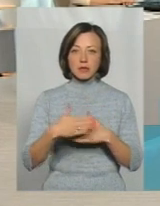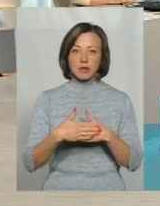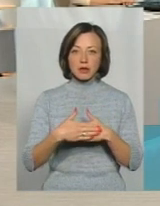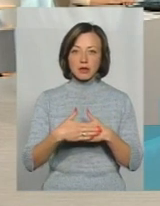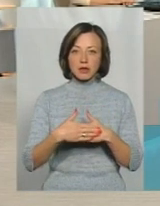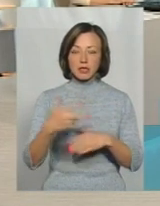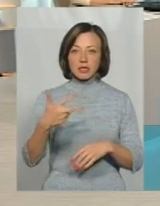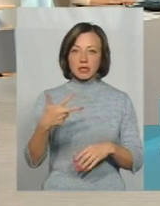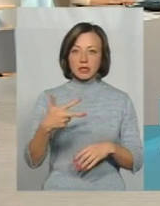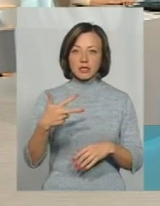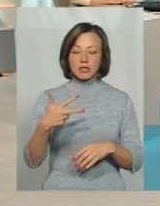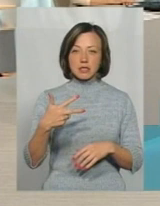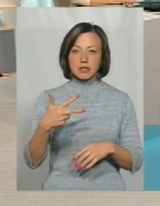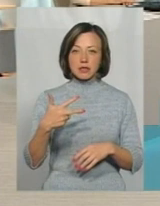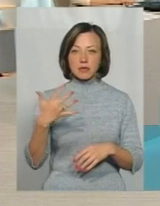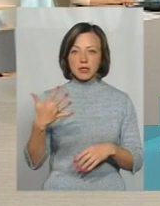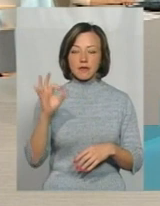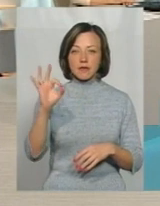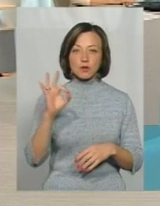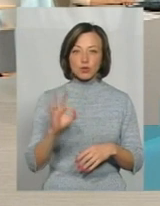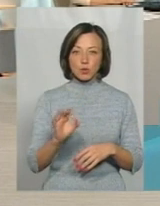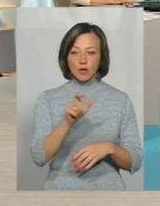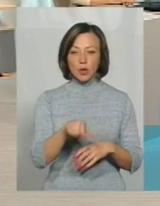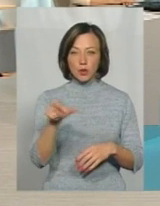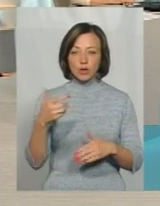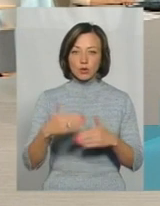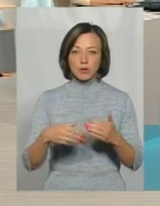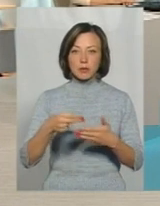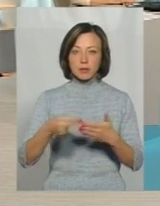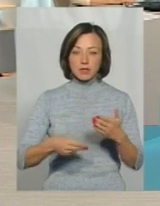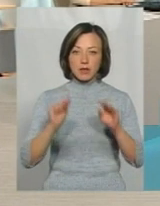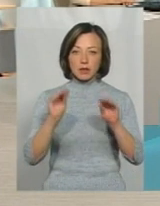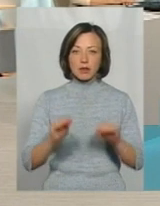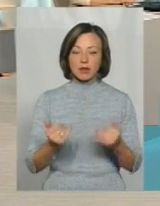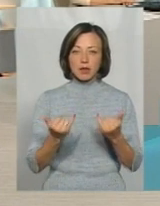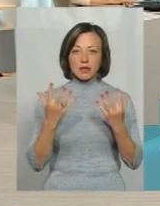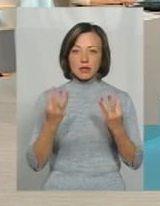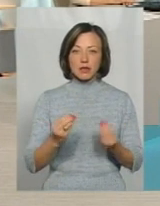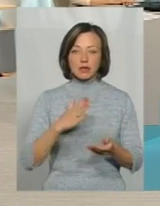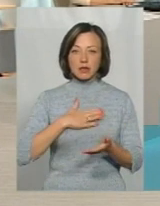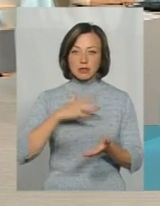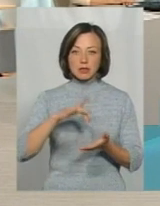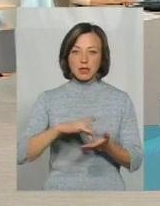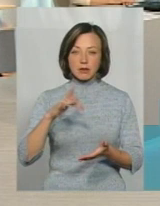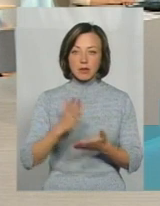35%. Ми на даний момент маємо, наш центр має